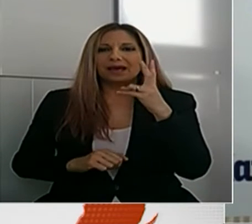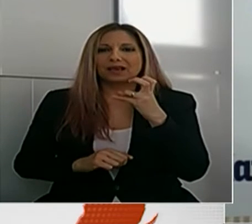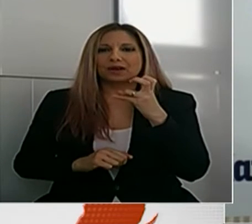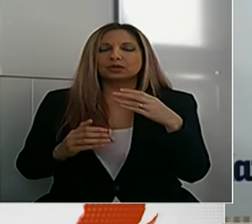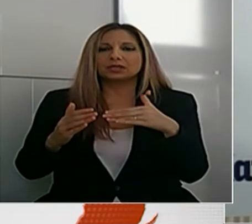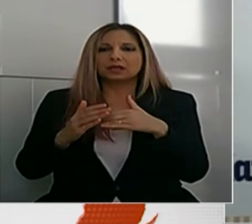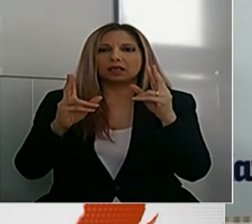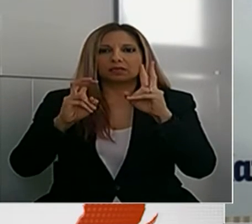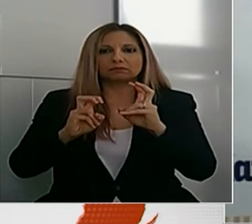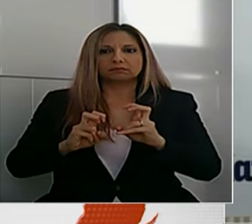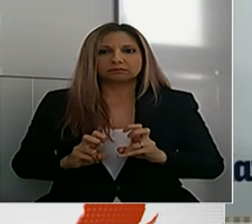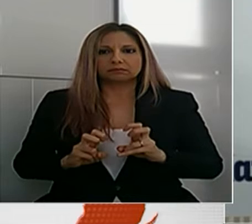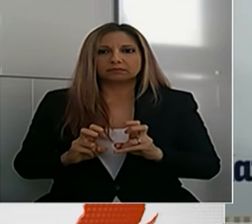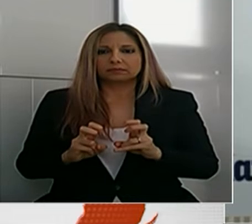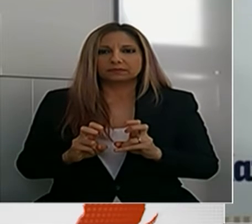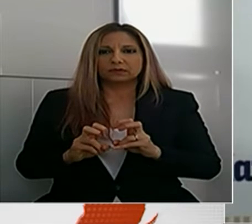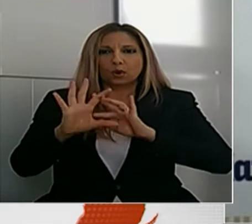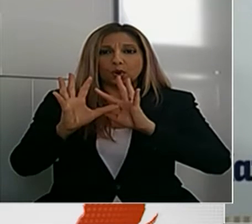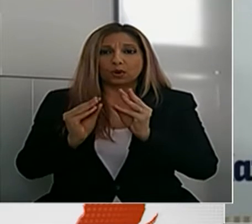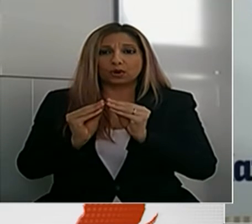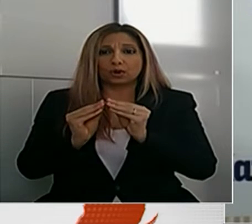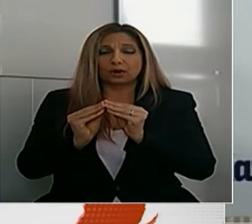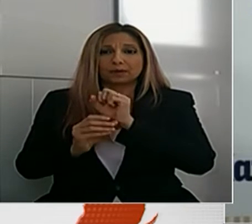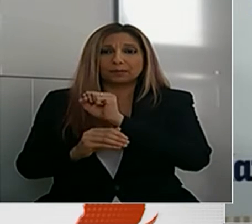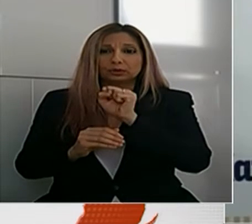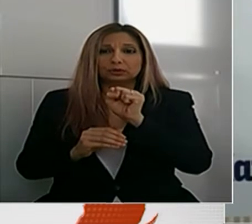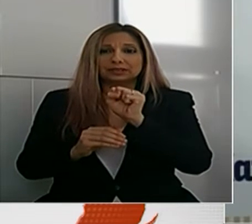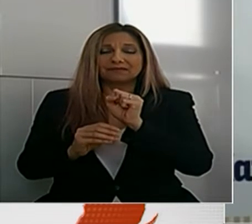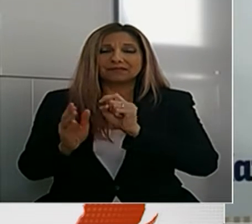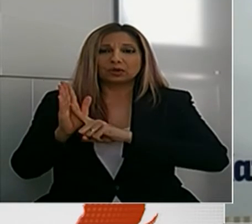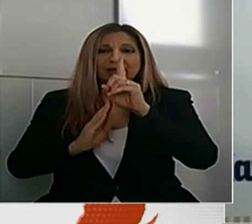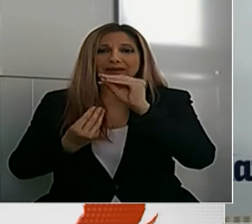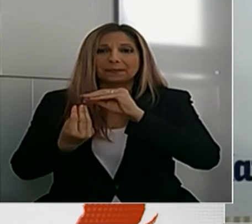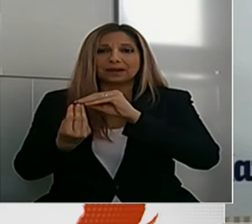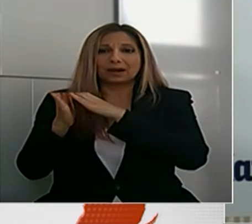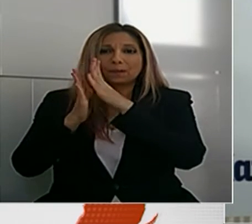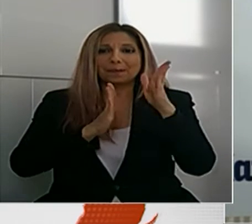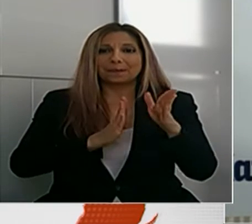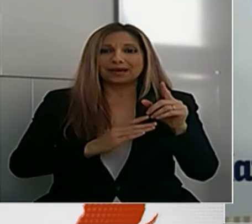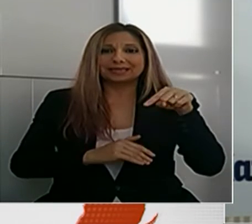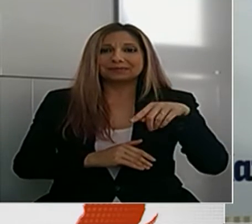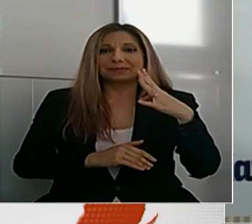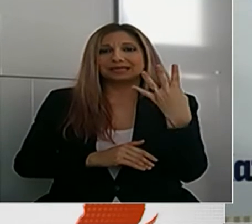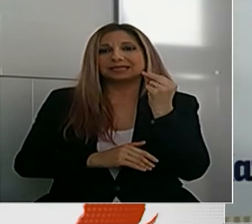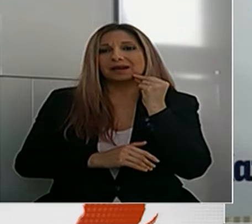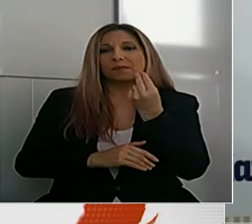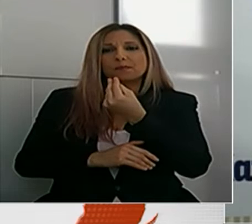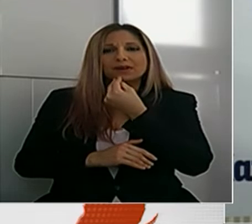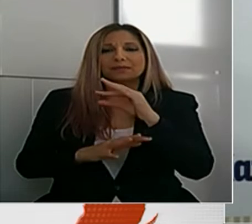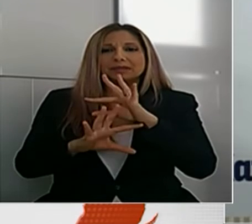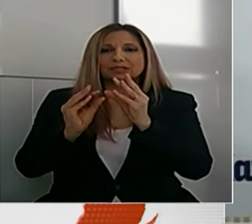διαγνώσεων ολοκληρώθηκαν από το Σάββατο 11 Απριλίου και μέχρι σήμερα η ώρα 4 του απόγευμα συνολικά 19